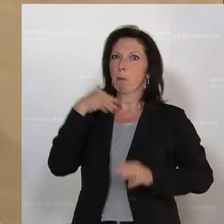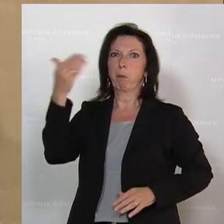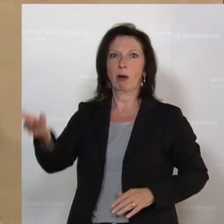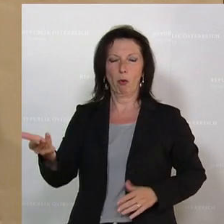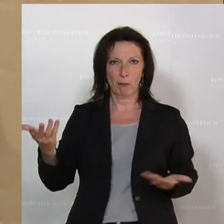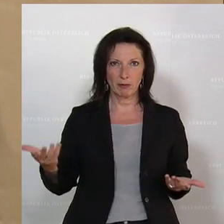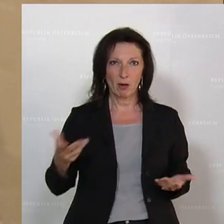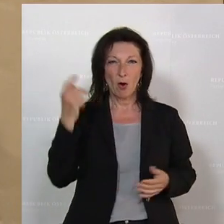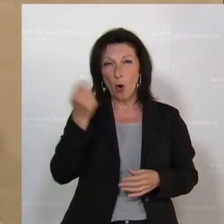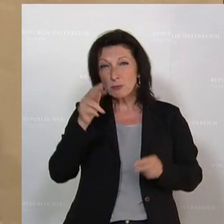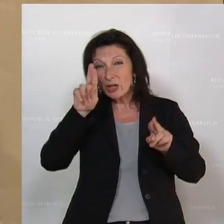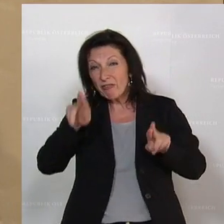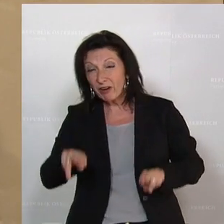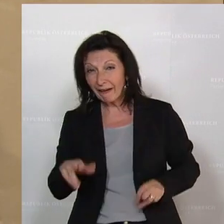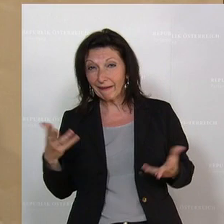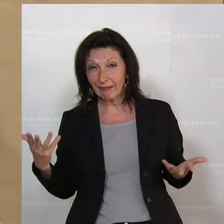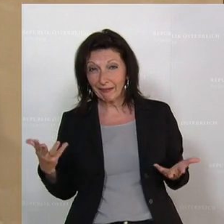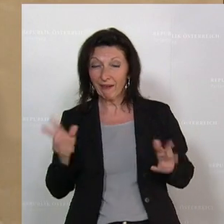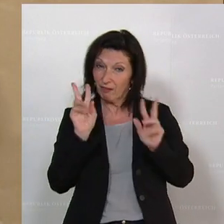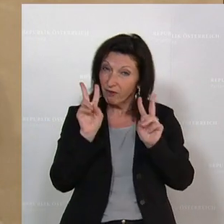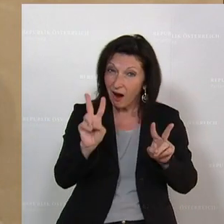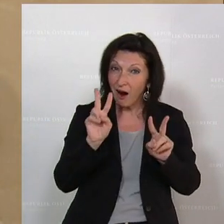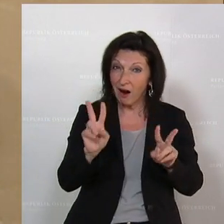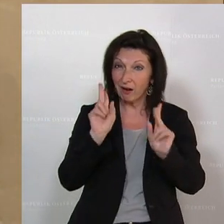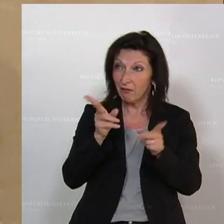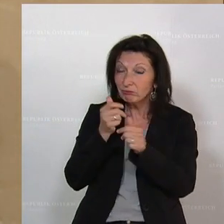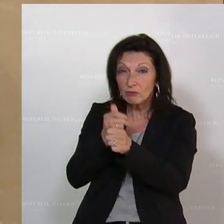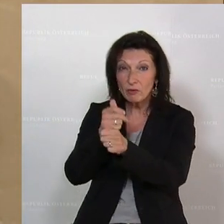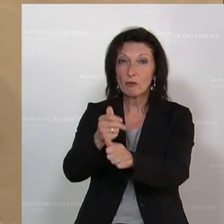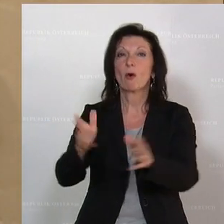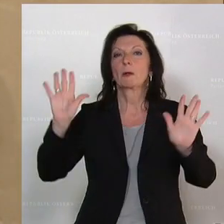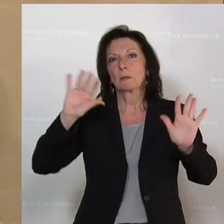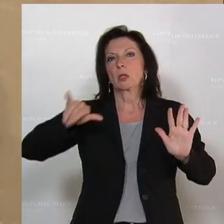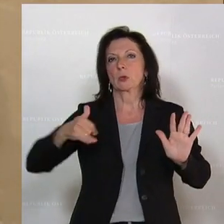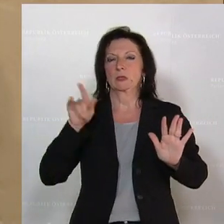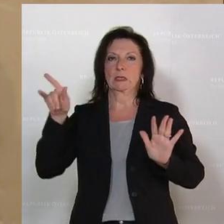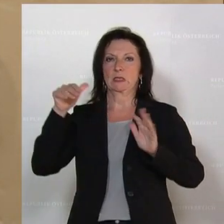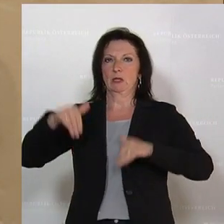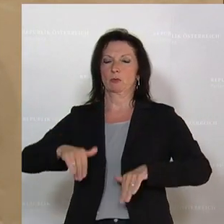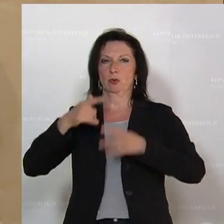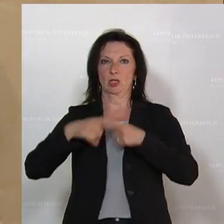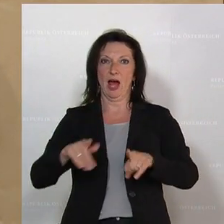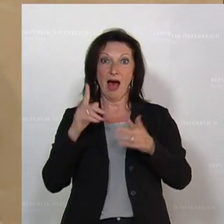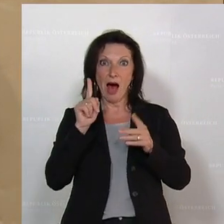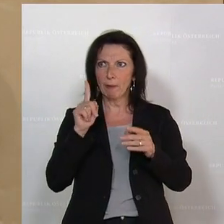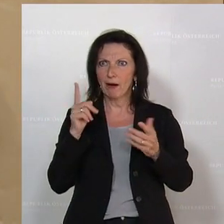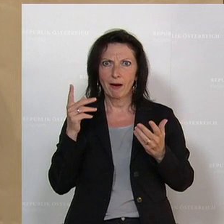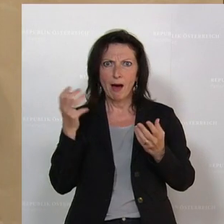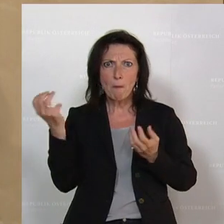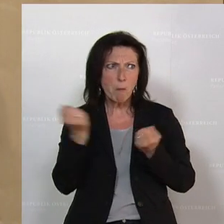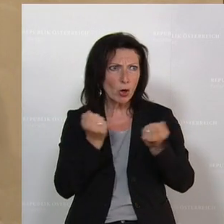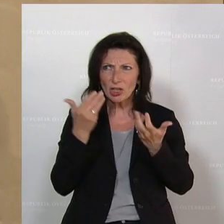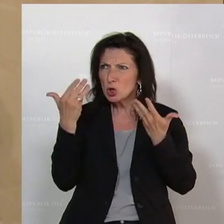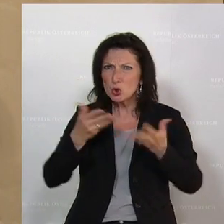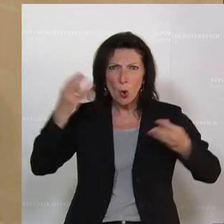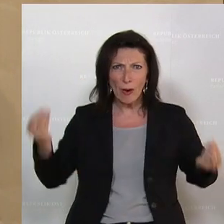strafrechtlich relevant ist, wird die Justiz entscheiden, aber alleine politisch, dass es diese Abläufe gibt, ist etwas,